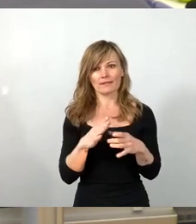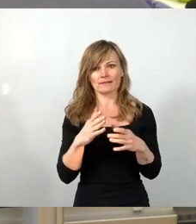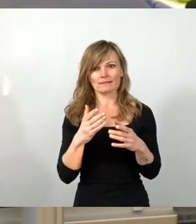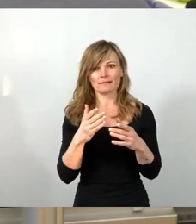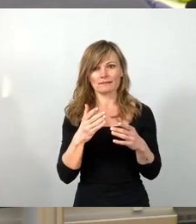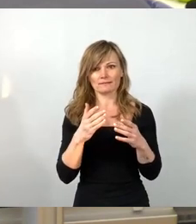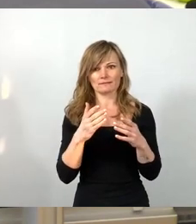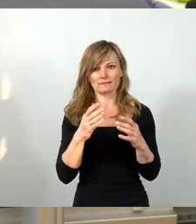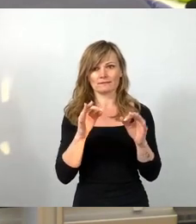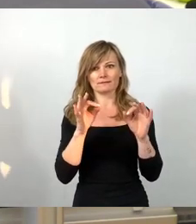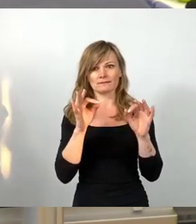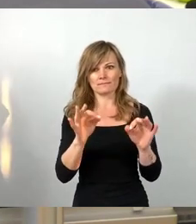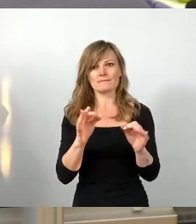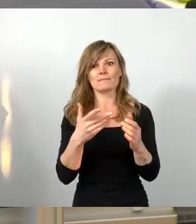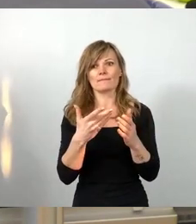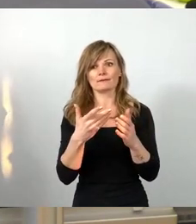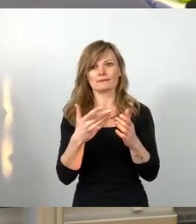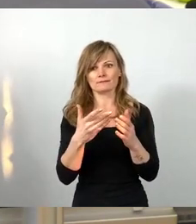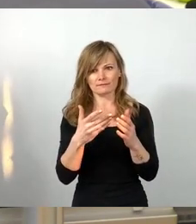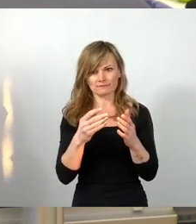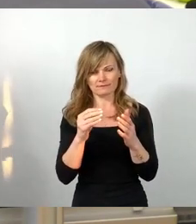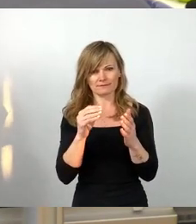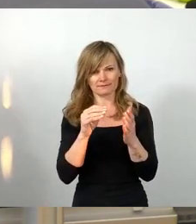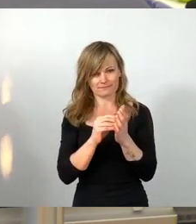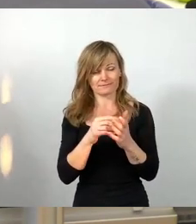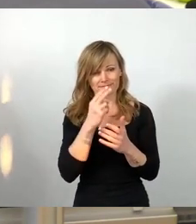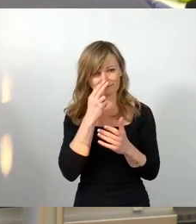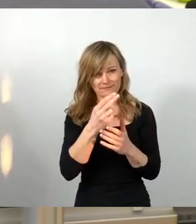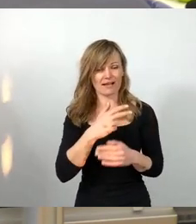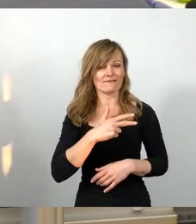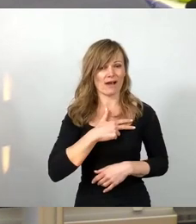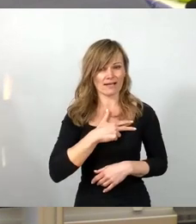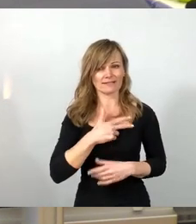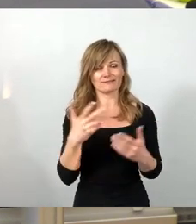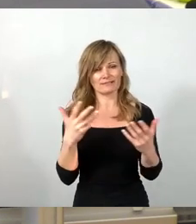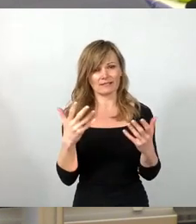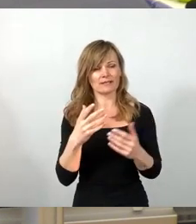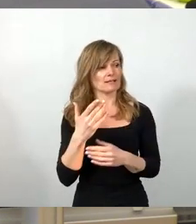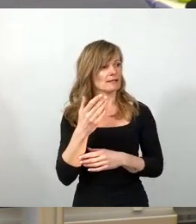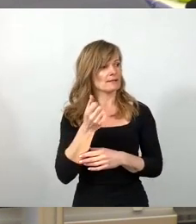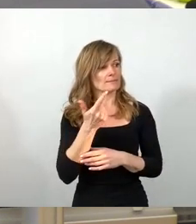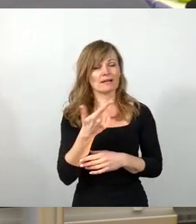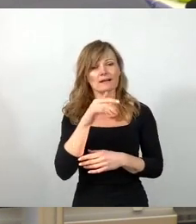das gehört zur Wahrheit, es hat sich auch über mehrere Wochen und Monate kein